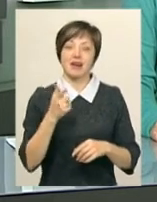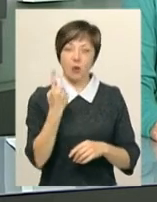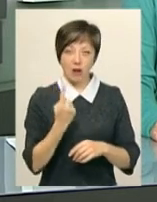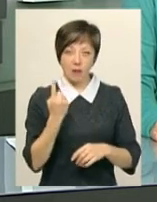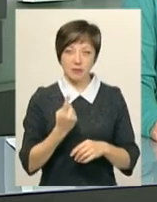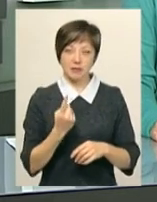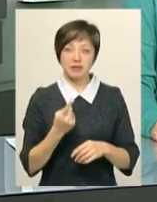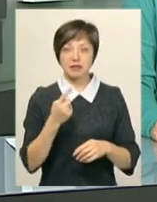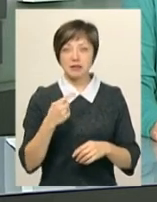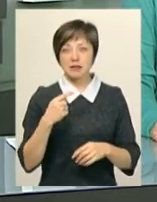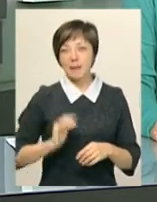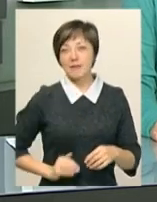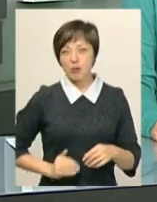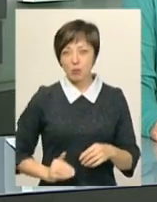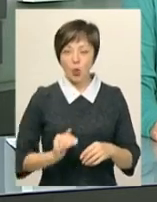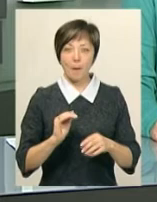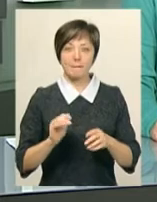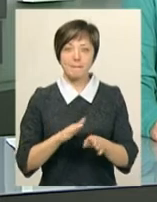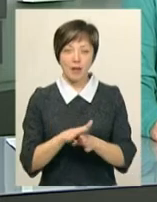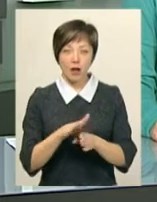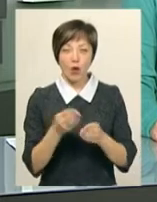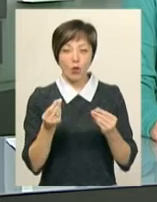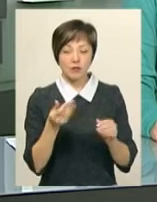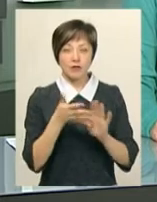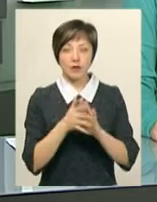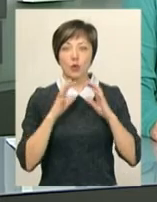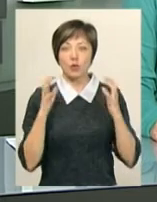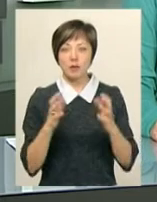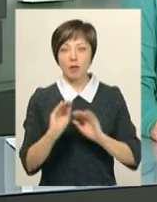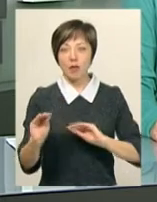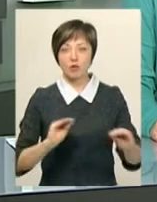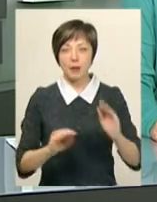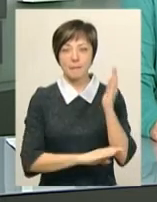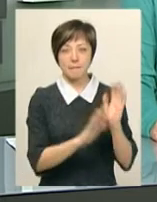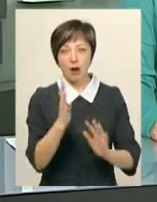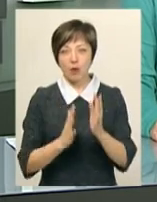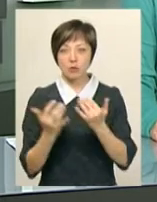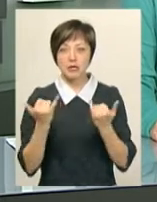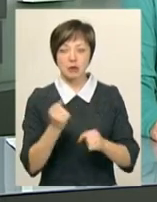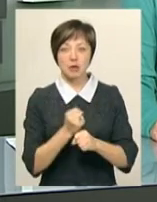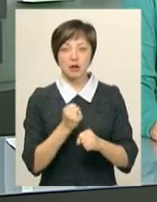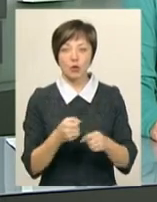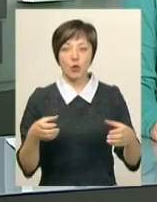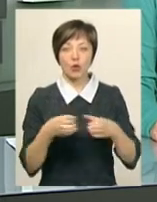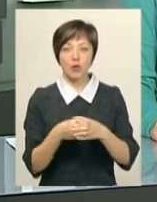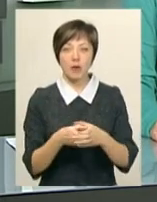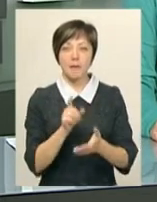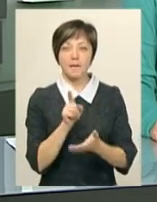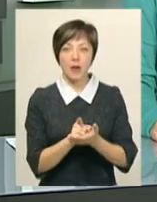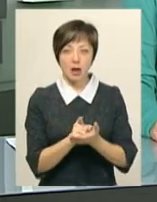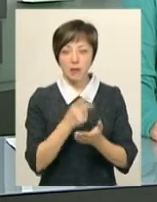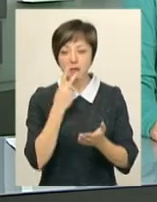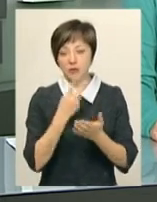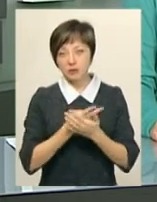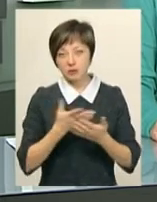-підрядником. Отримані кошти, за словами Василя Новачка, витратять на отримання та благоустрій парку. Зараз працює робоча група, яка має представити